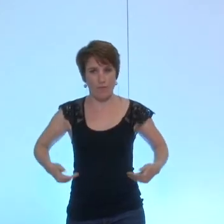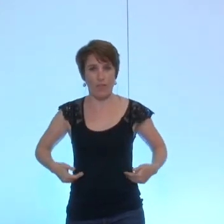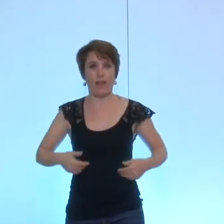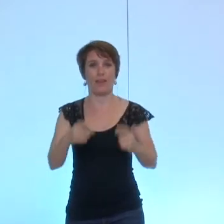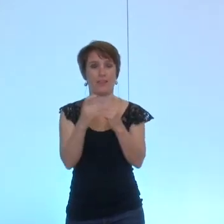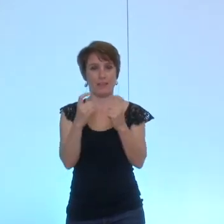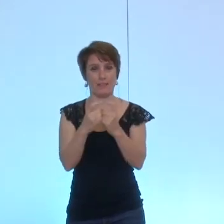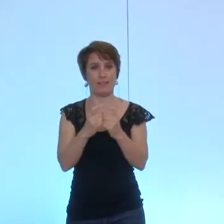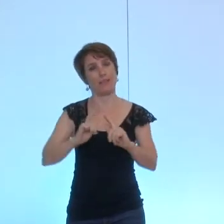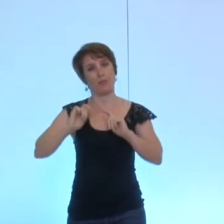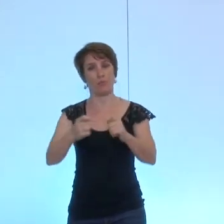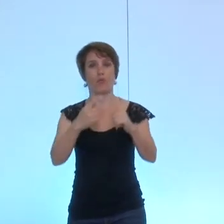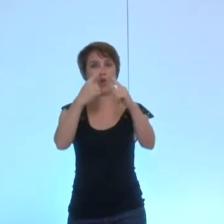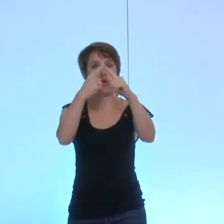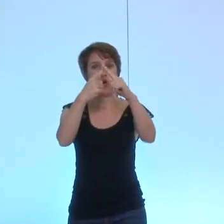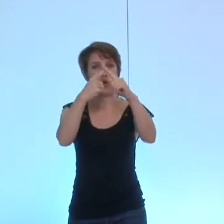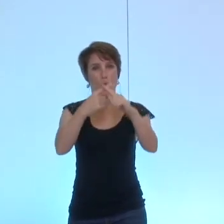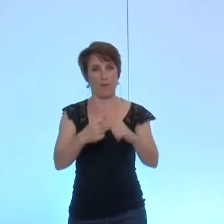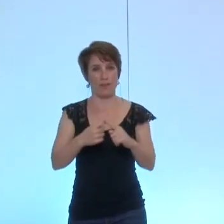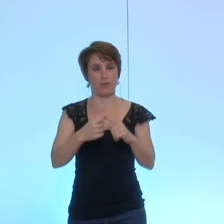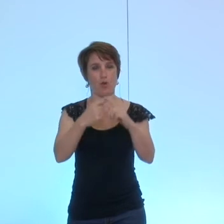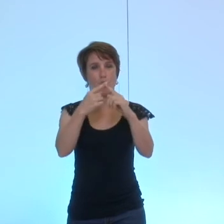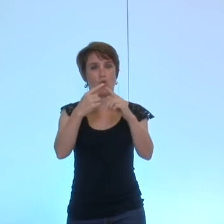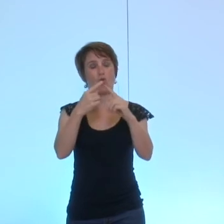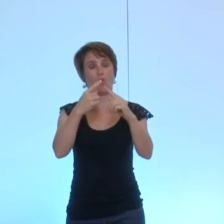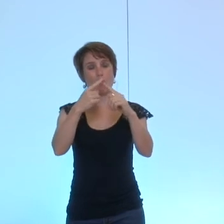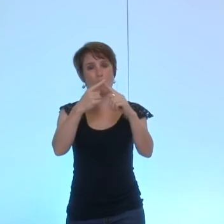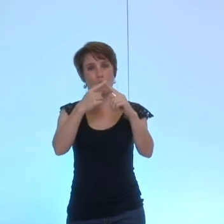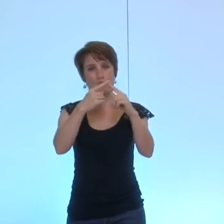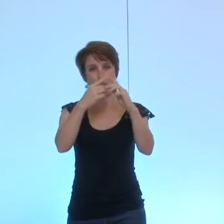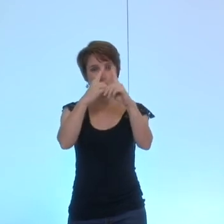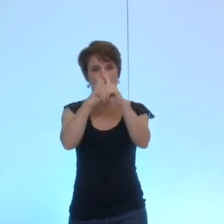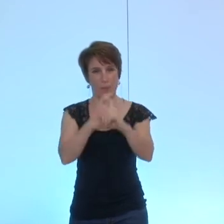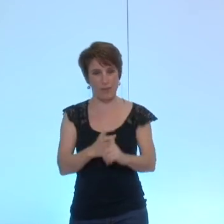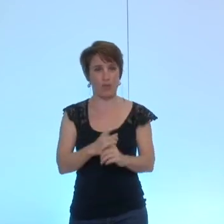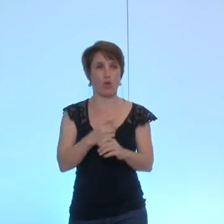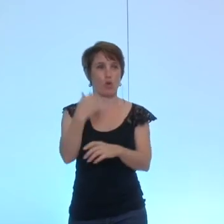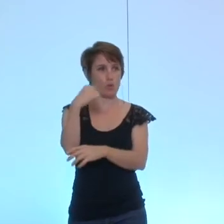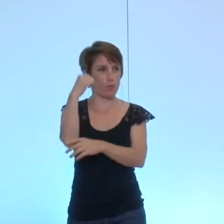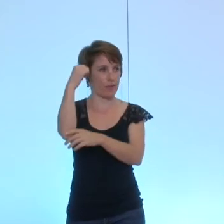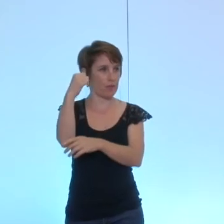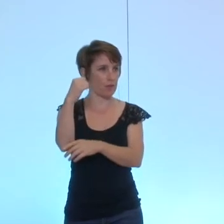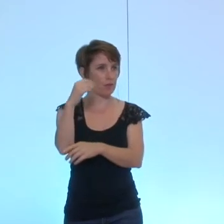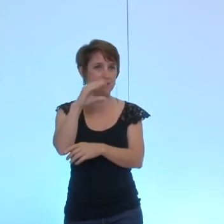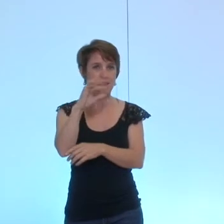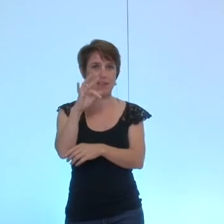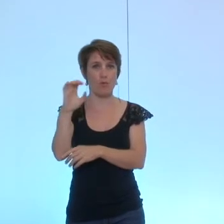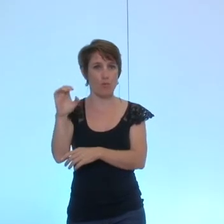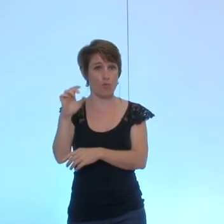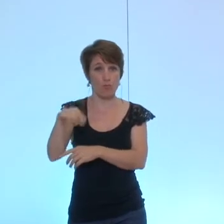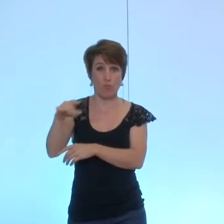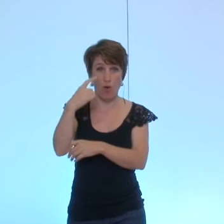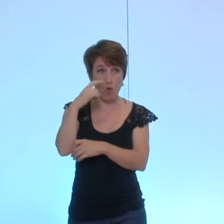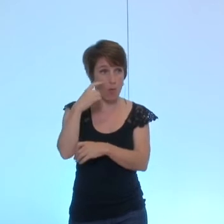fixation du coefficient multiplicateur unique la CFE les remarques non y a-t-il des